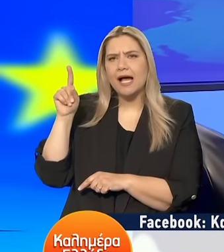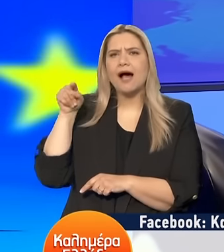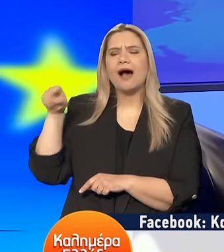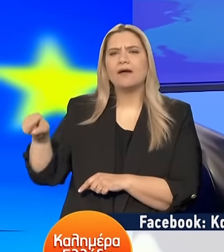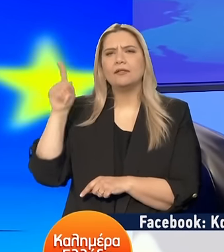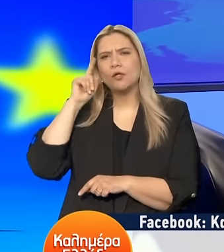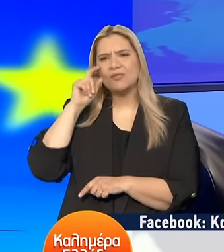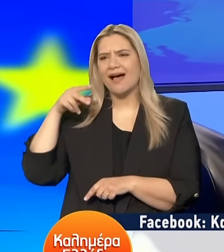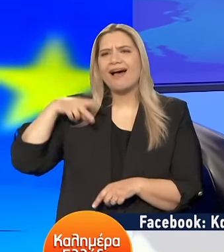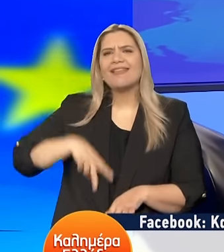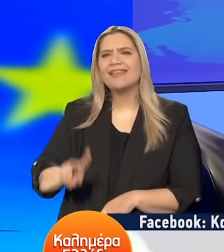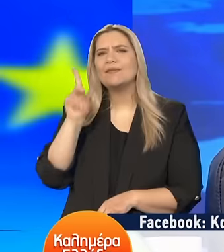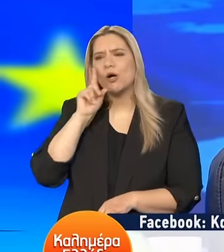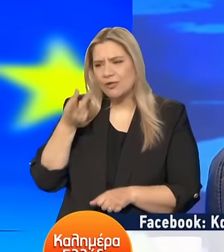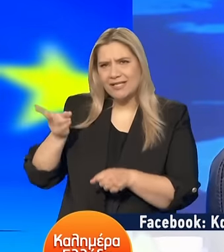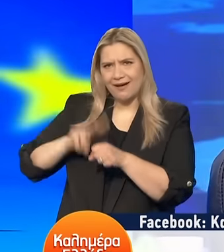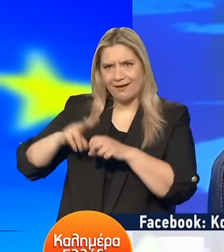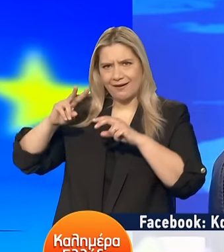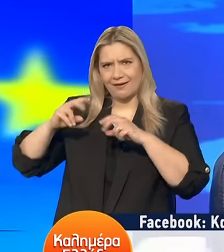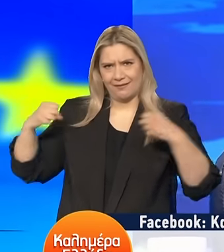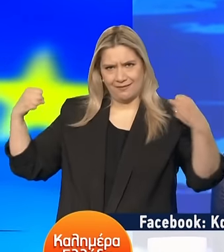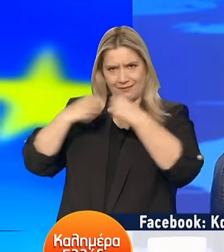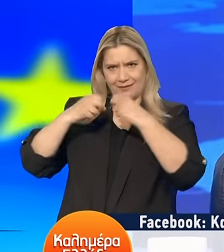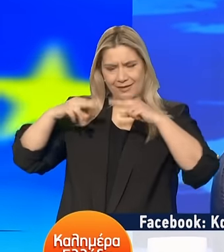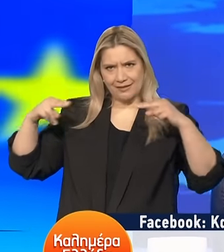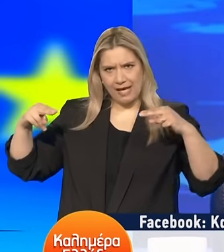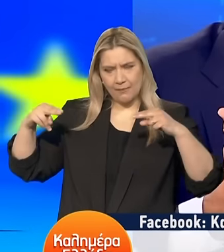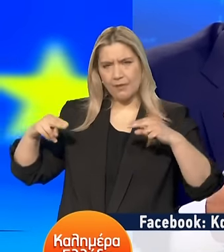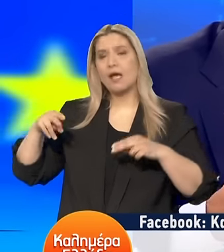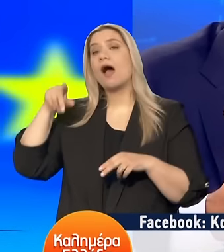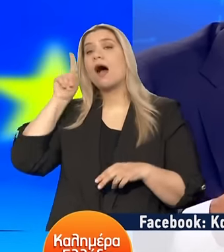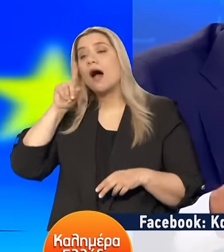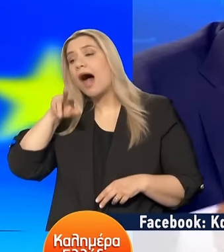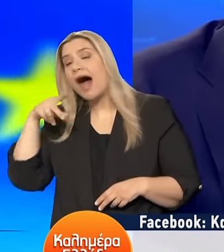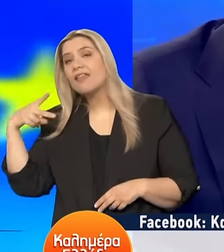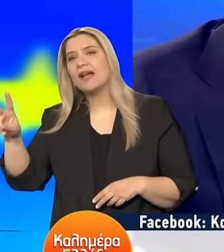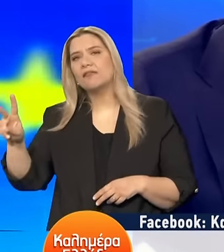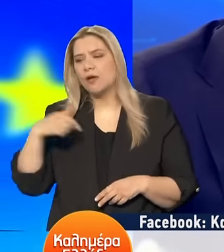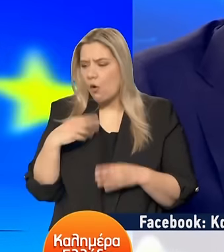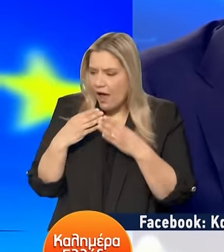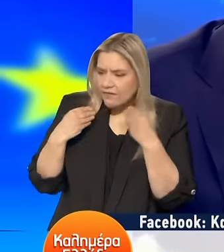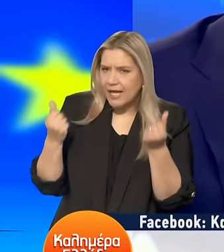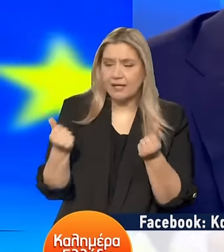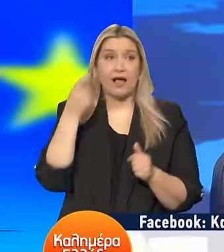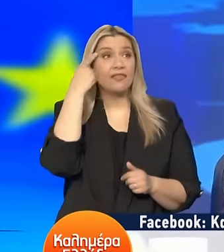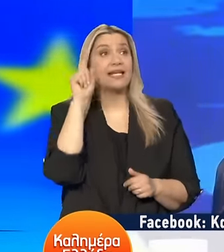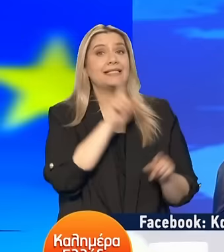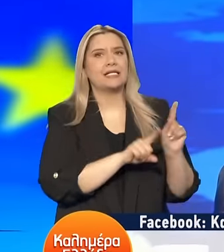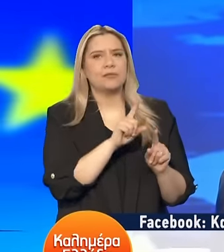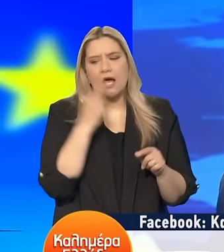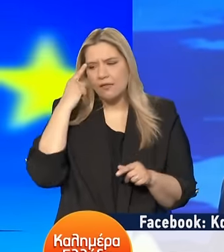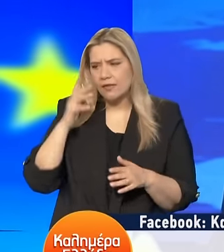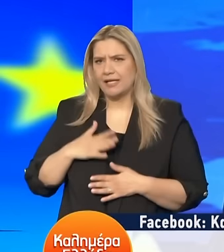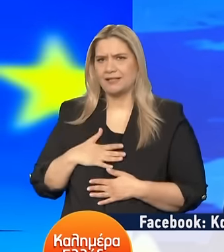διδήμων Αλλά δεν το γνώριζα Αλλά όπως είδατε της φέρθηκα ούτως ή αλλιώς Με πολύ μεγάλη ευγένεια και πολύ μεγάλη ευπρέπεια Αυτό σήμερα